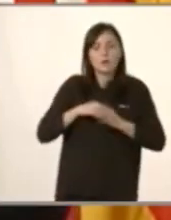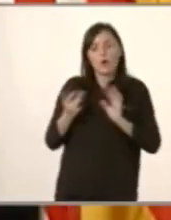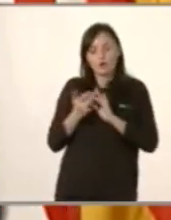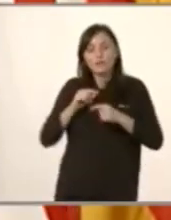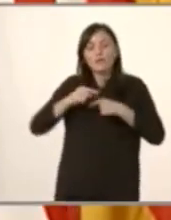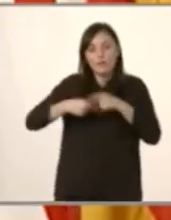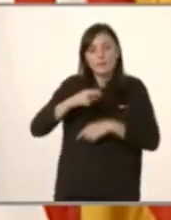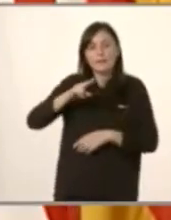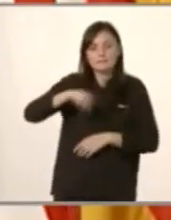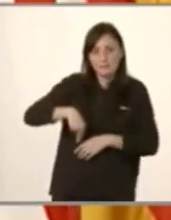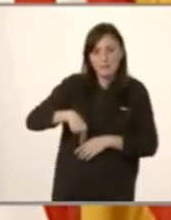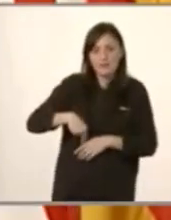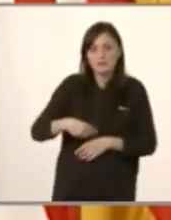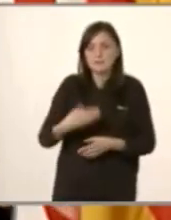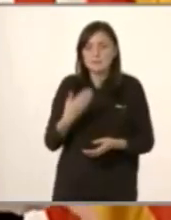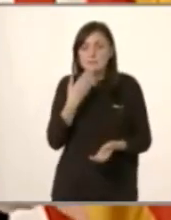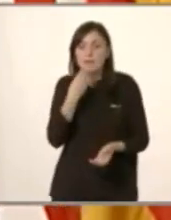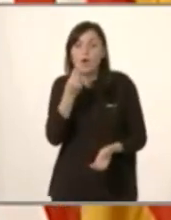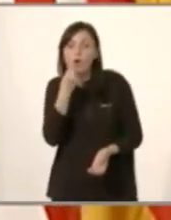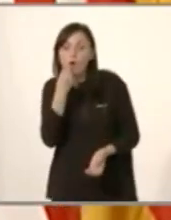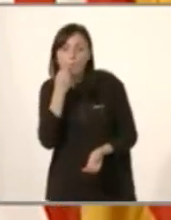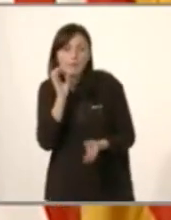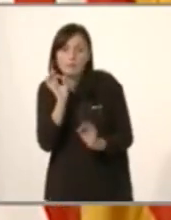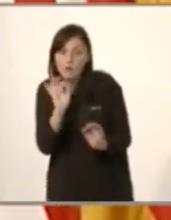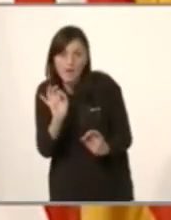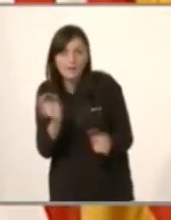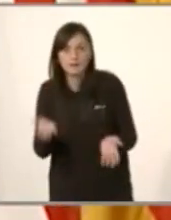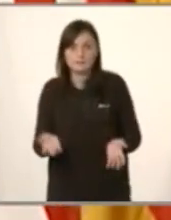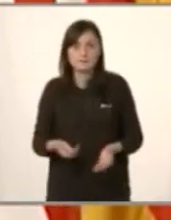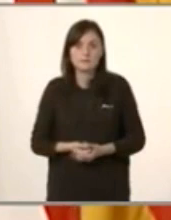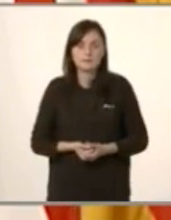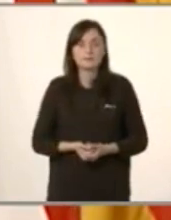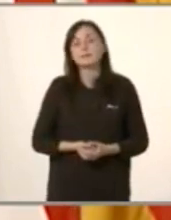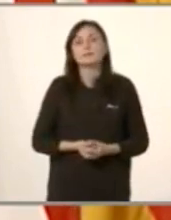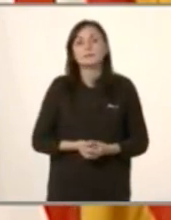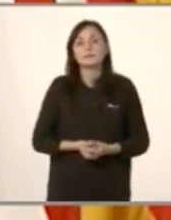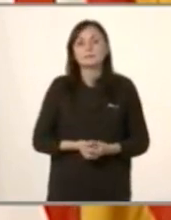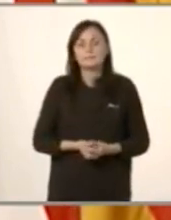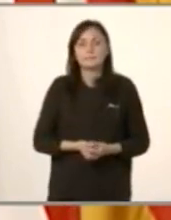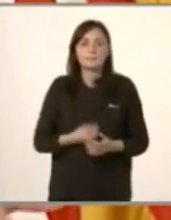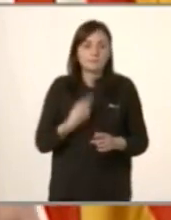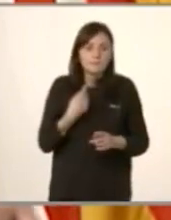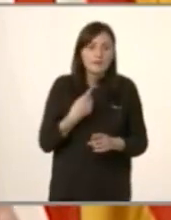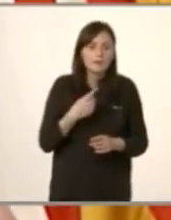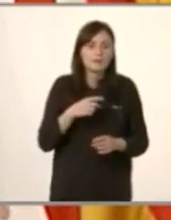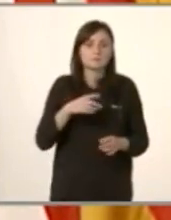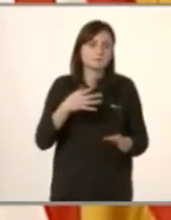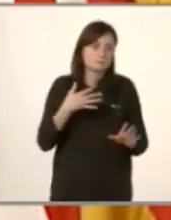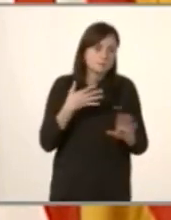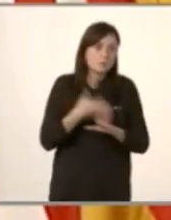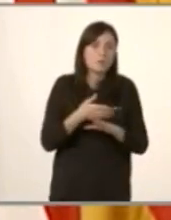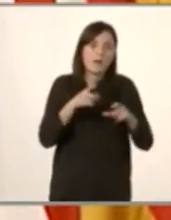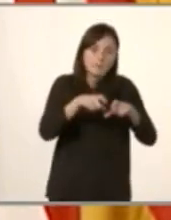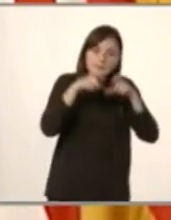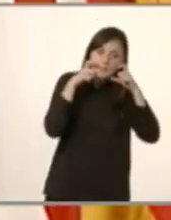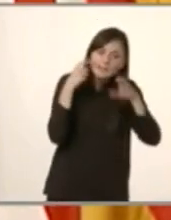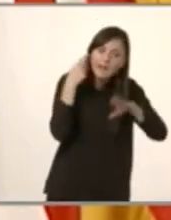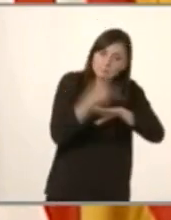la família, si no estan crevant-se la cullera en la boca. Hem d'anar a posar la cullera a nosaltres?